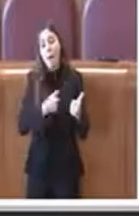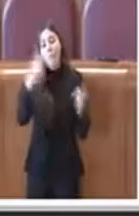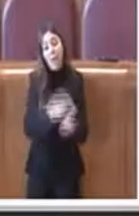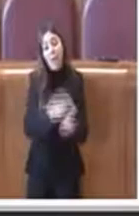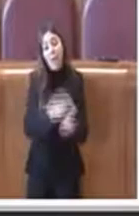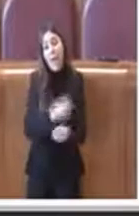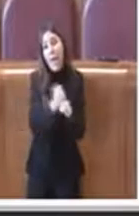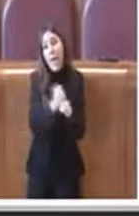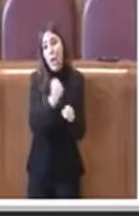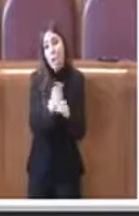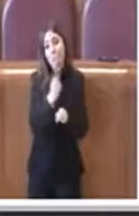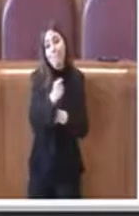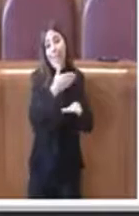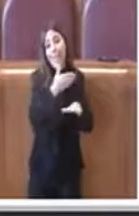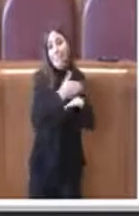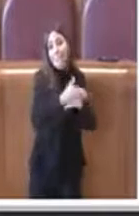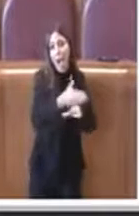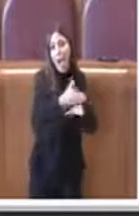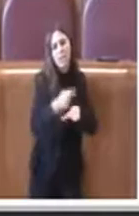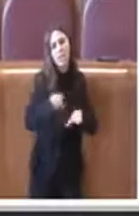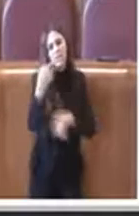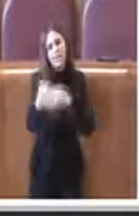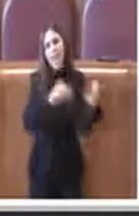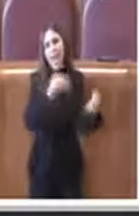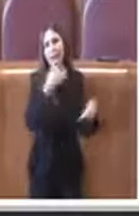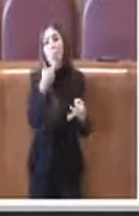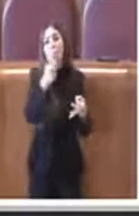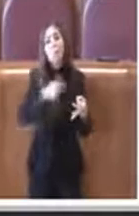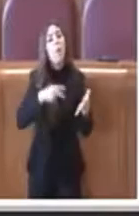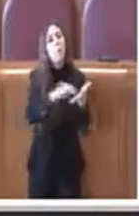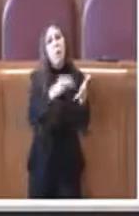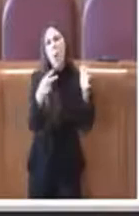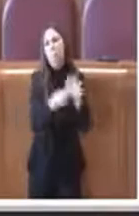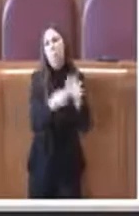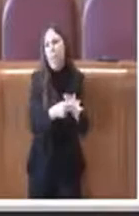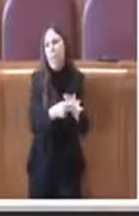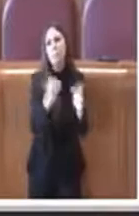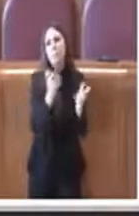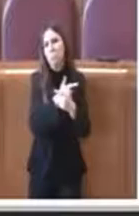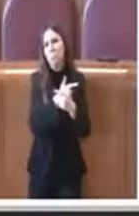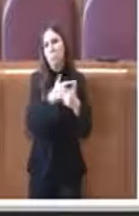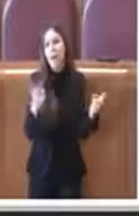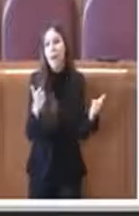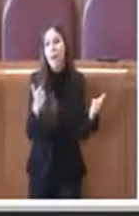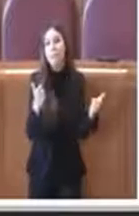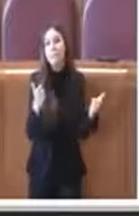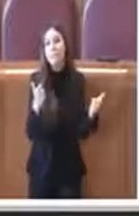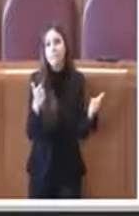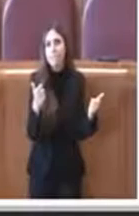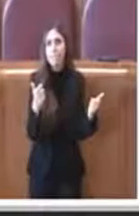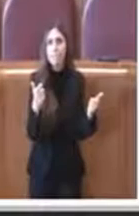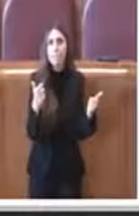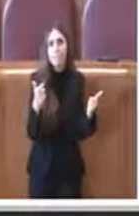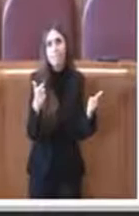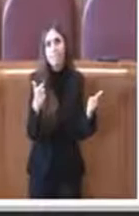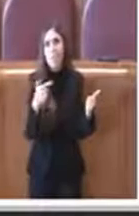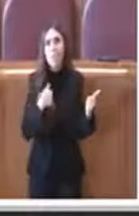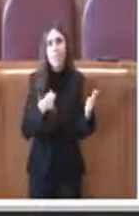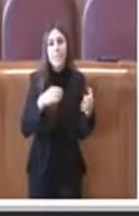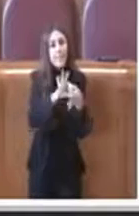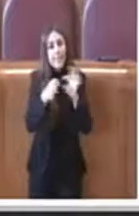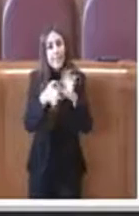forse sì l'ho spiegato già c'è stato un problema enorme enorme per quanto concerne il trovare questo